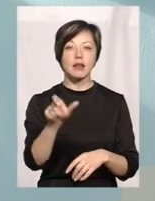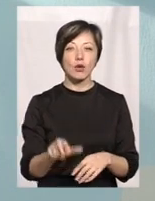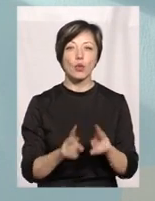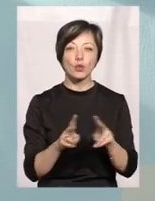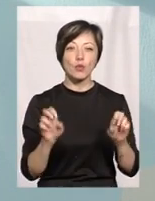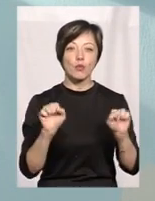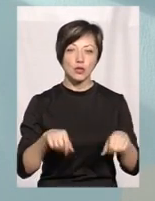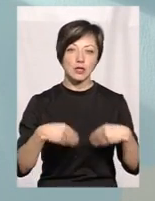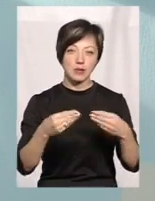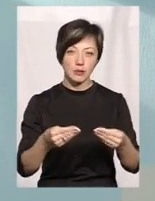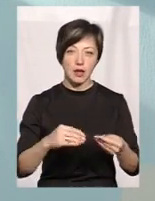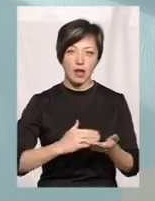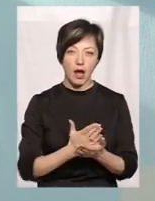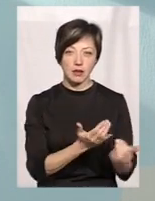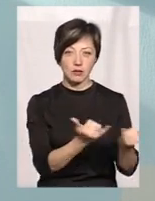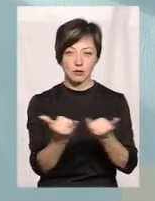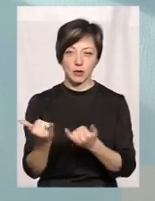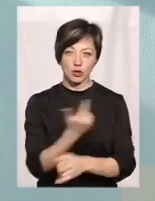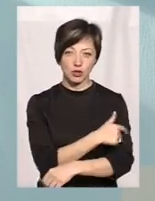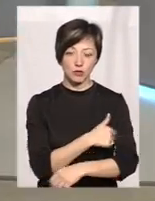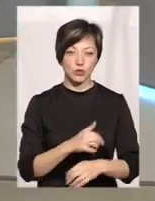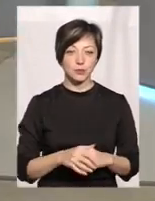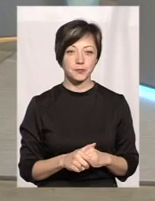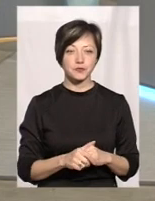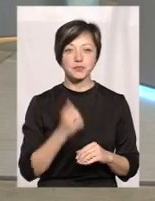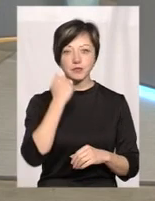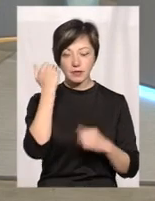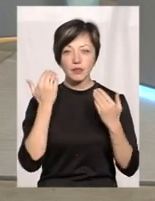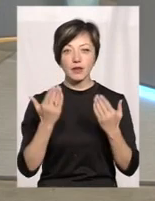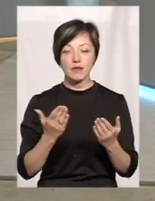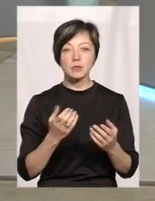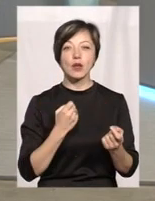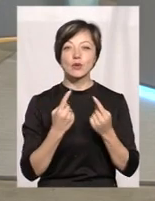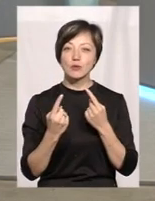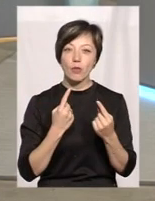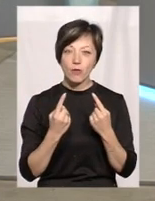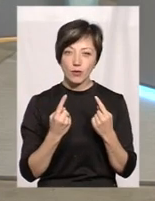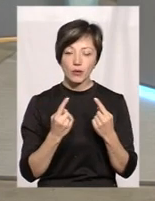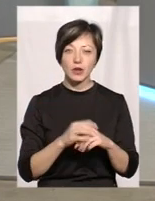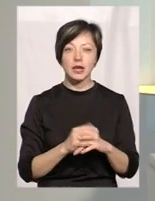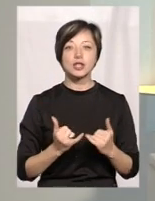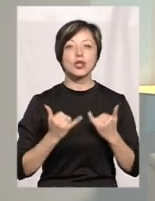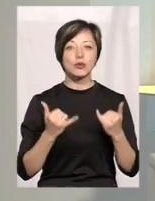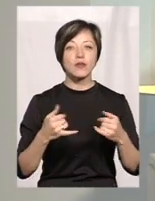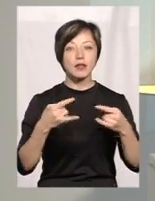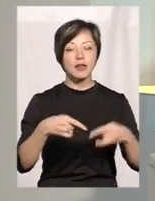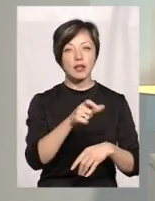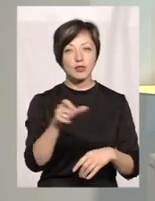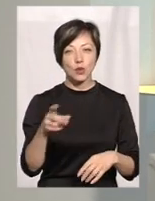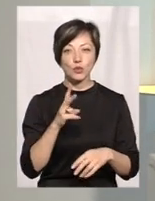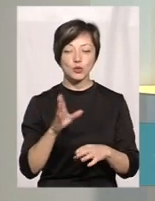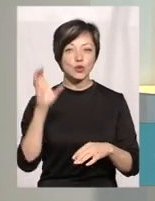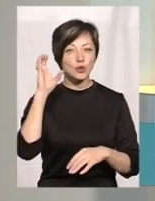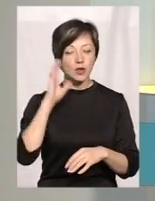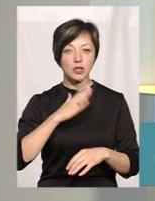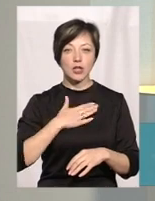це той, хто може надати ці якісні медичні послуги. Дякую вам, пані Светлана, за розмову. Шановні глядачі і ті, хто будуть